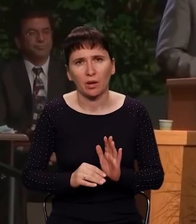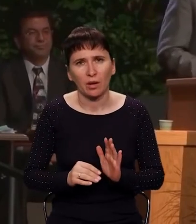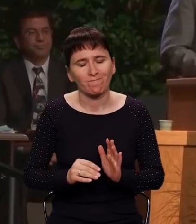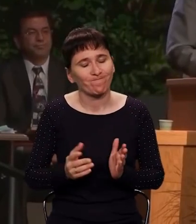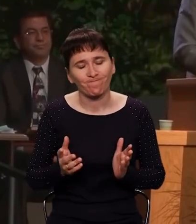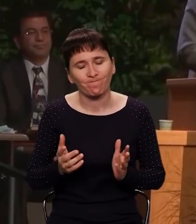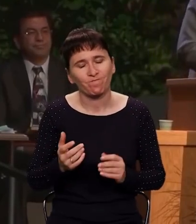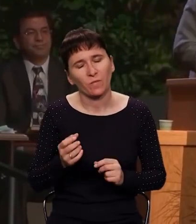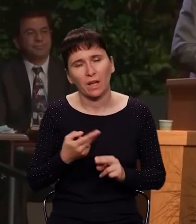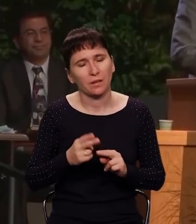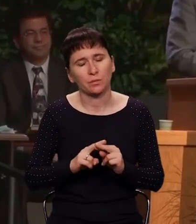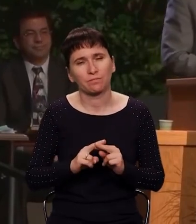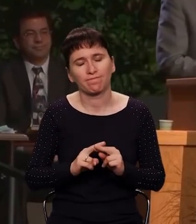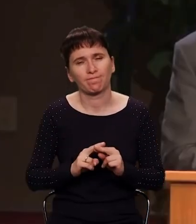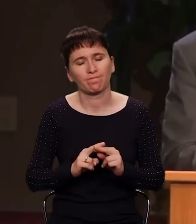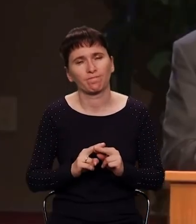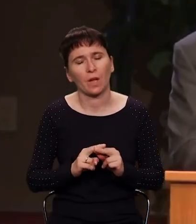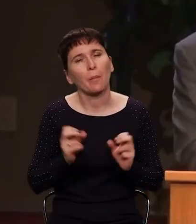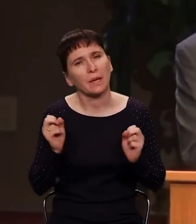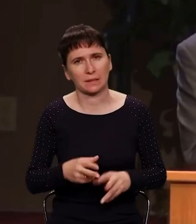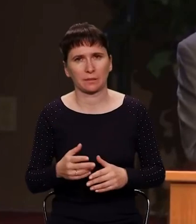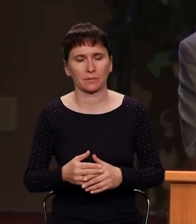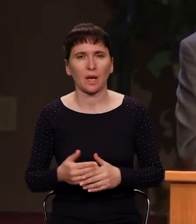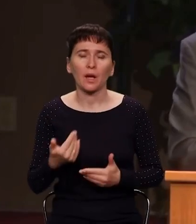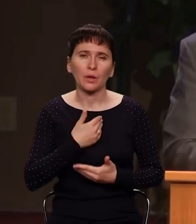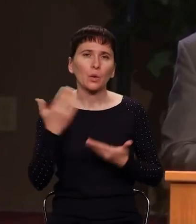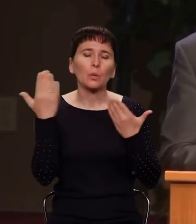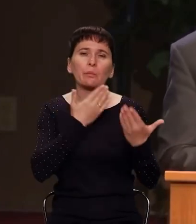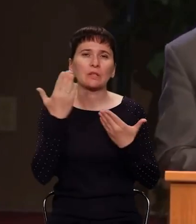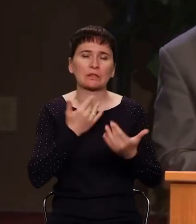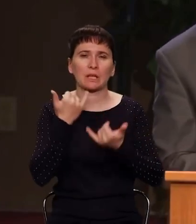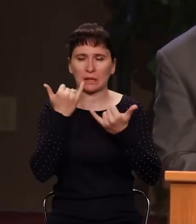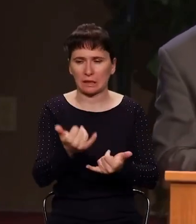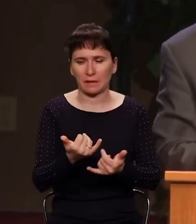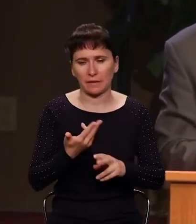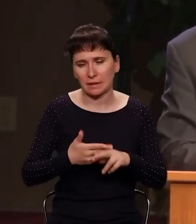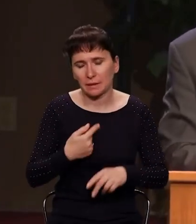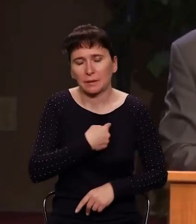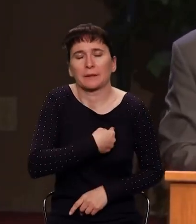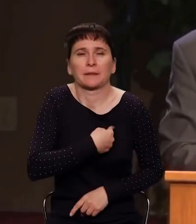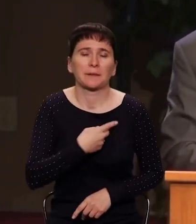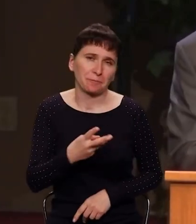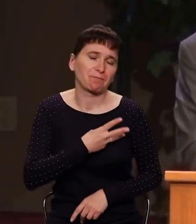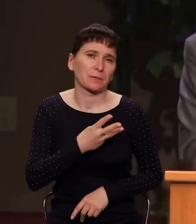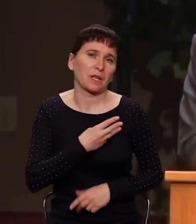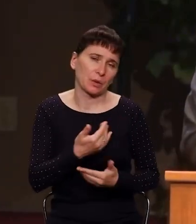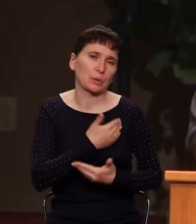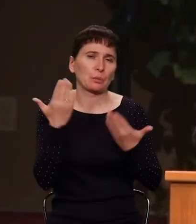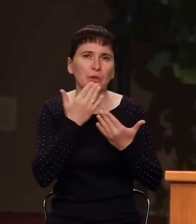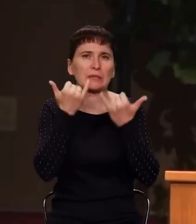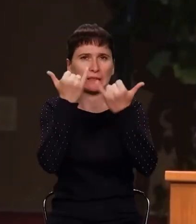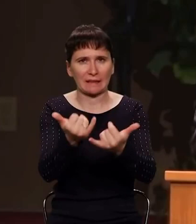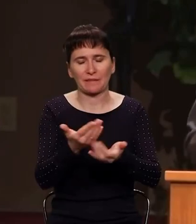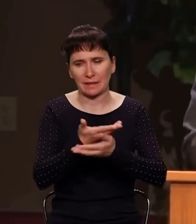одно письмо прочитать от Господа. Почему-то Бог положил его на сердце мне сегодня в вашей церкви.